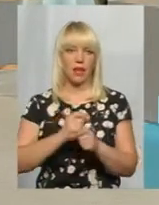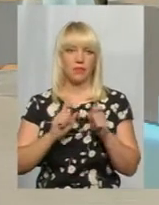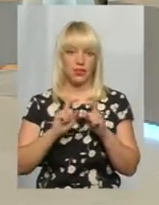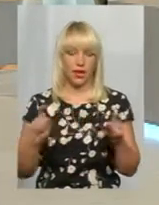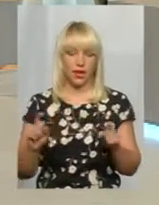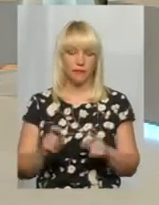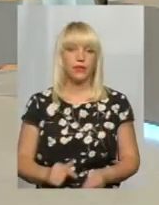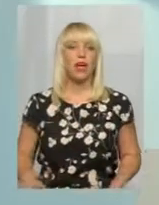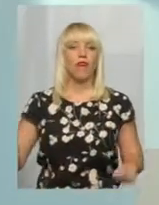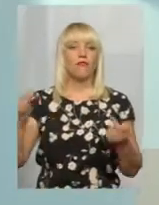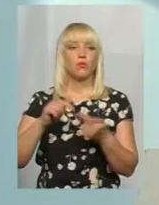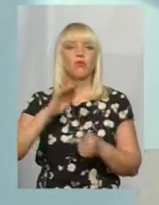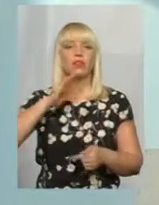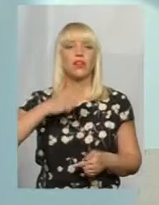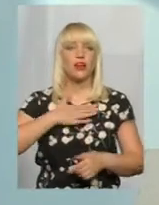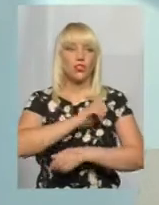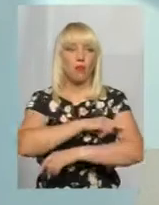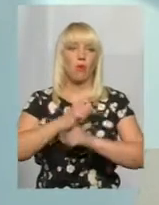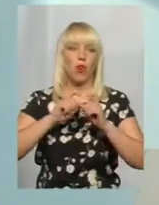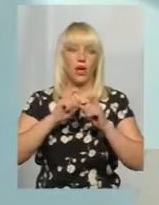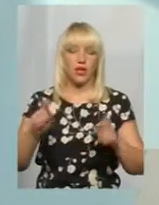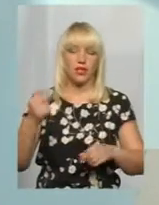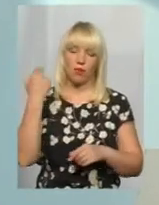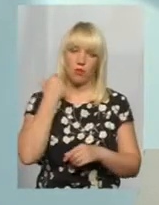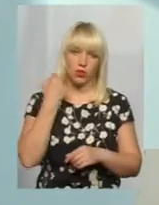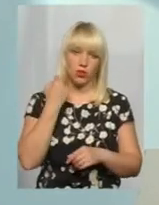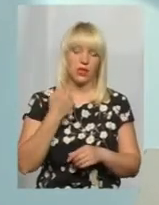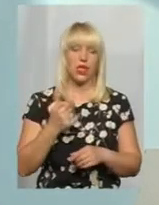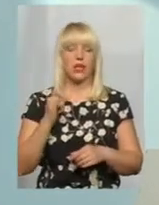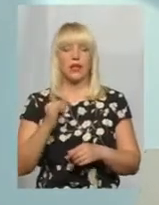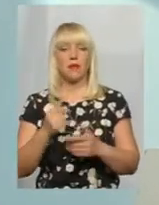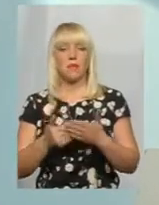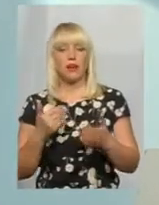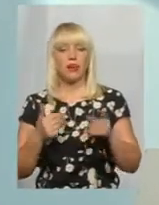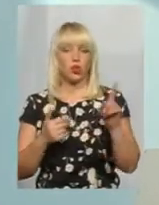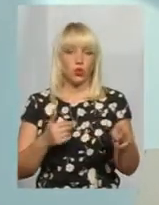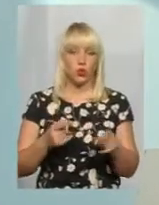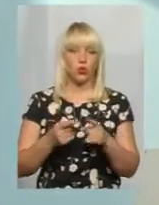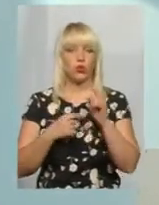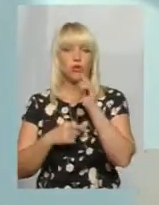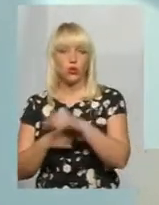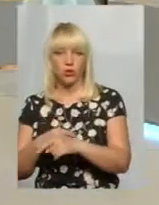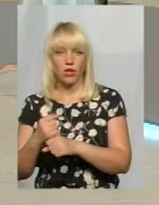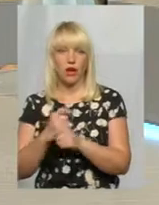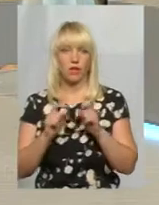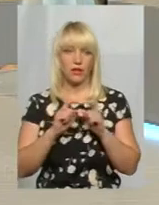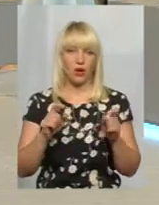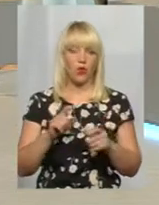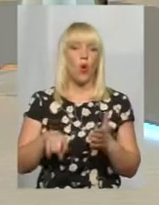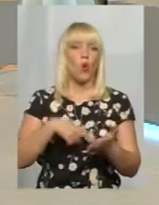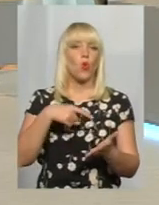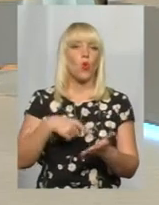Відповідно, наші поліклініки заборгували і перед тою, і перед тою аптекою. Але наша комунальна аптека нас все-таки виручає, вона